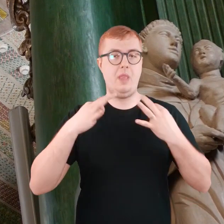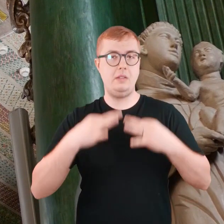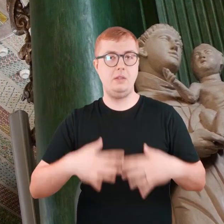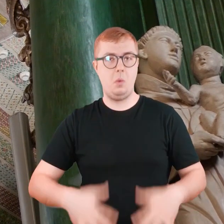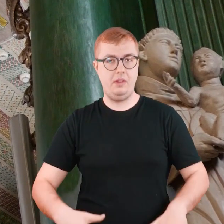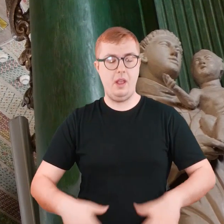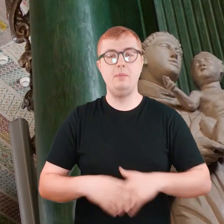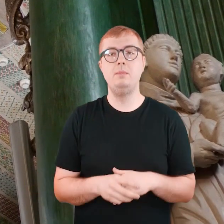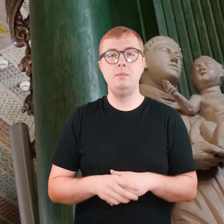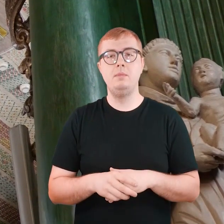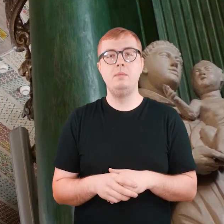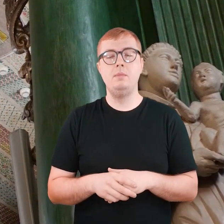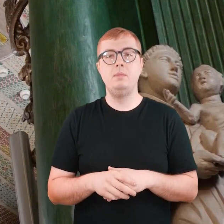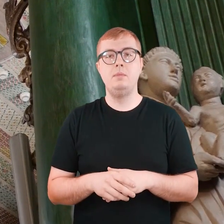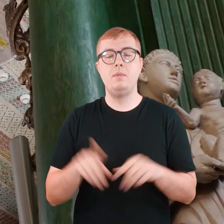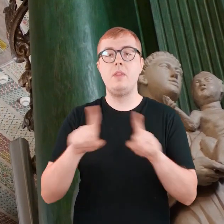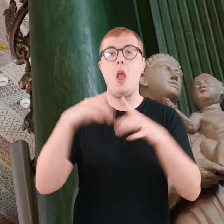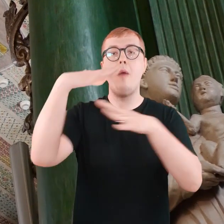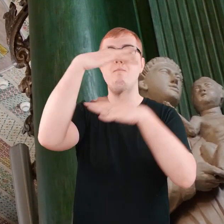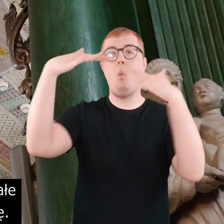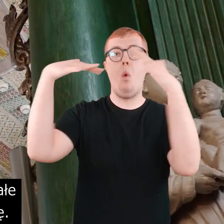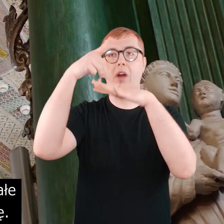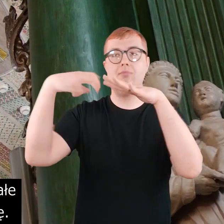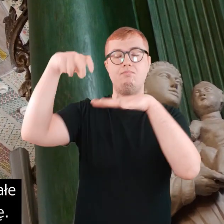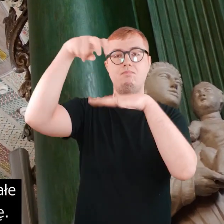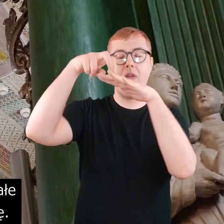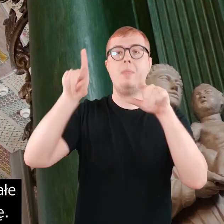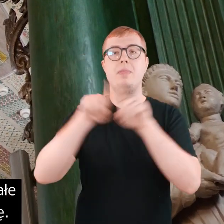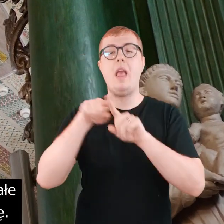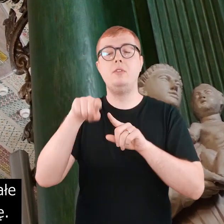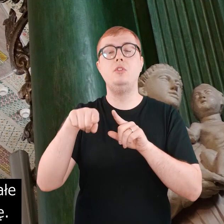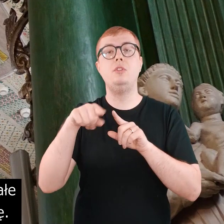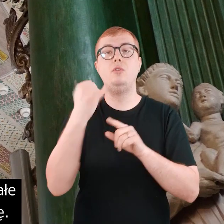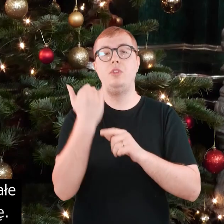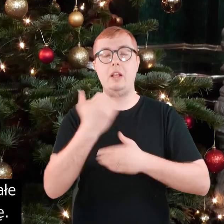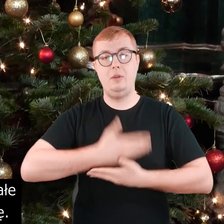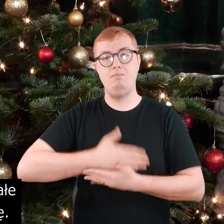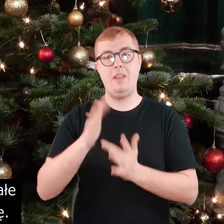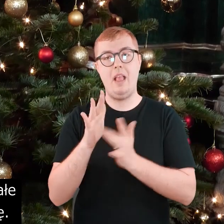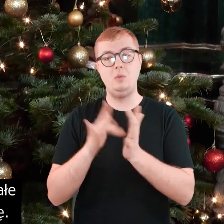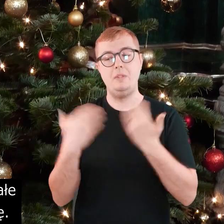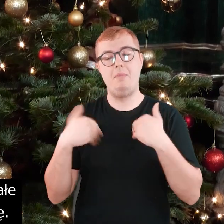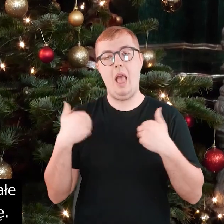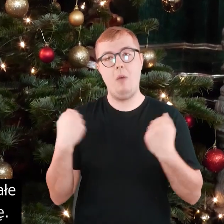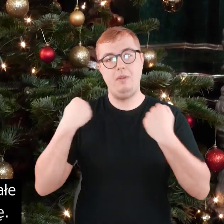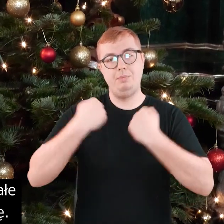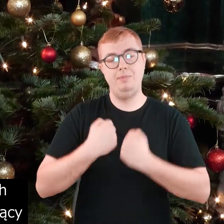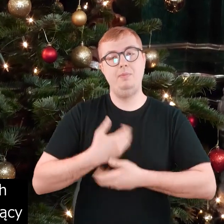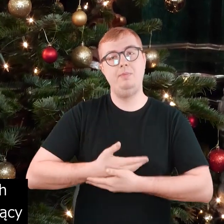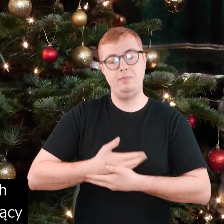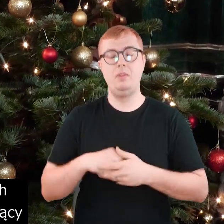suknię, która siedzi na chmurze i trzyma na swoich kolanach małe dzieciątko ubrane w białą szatę.